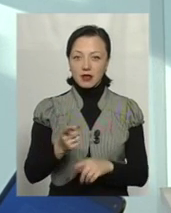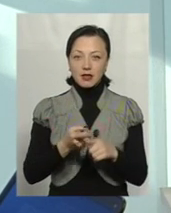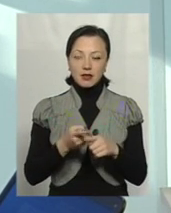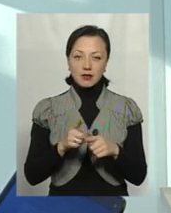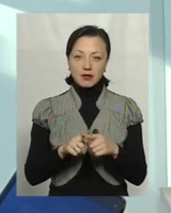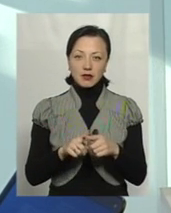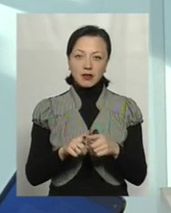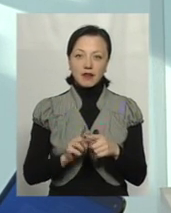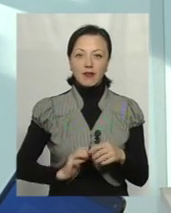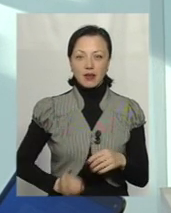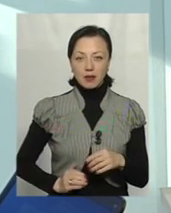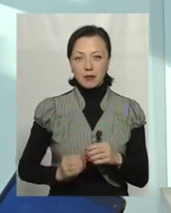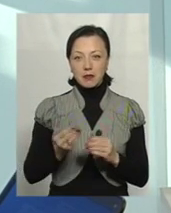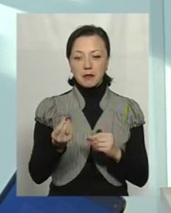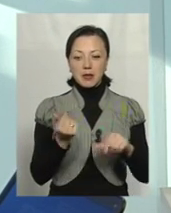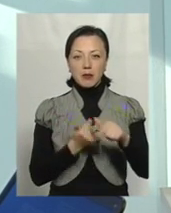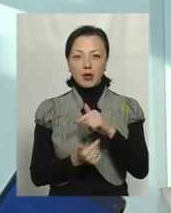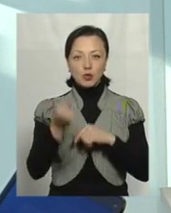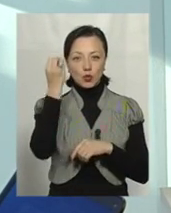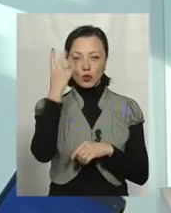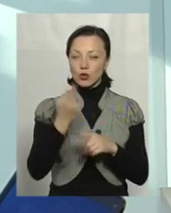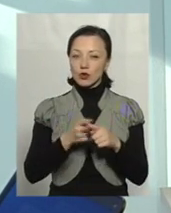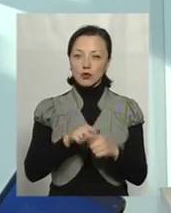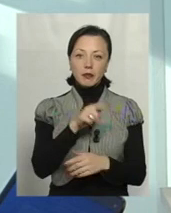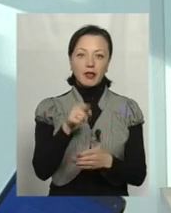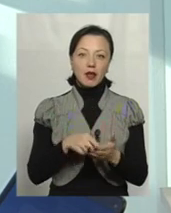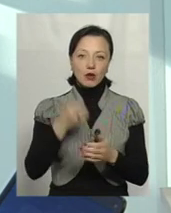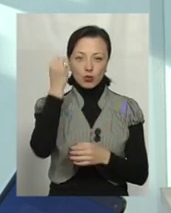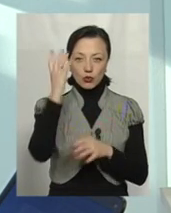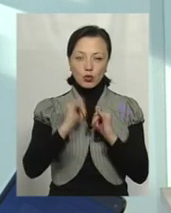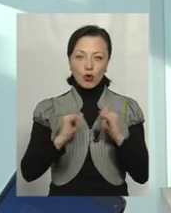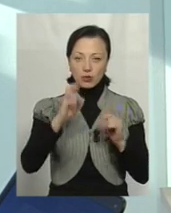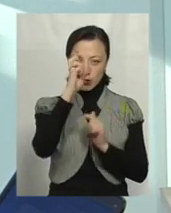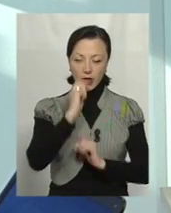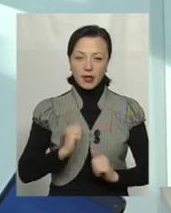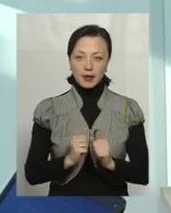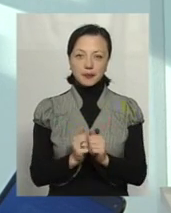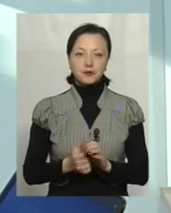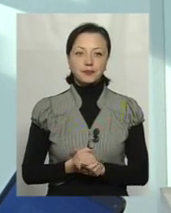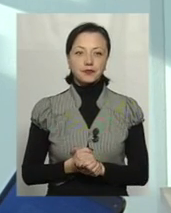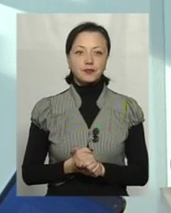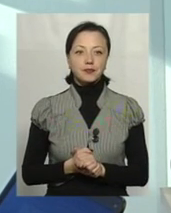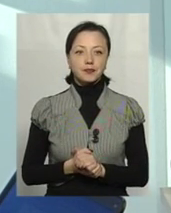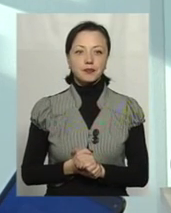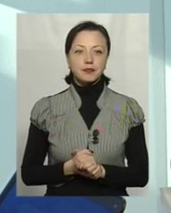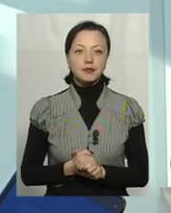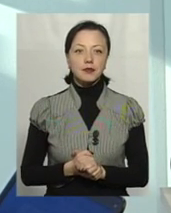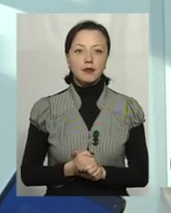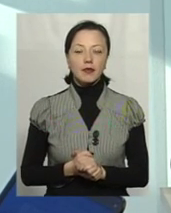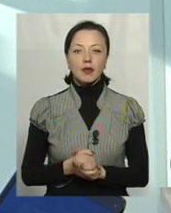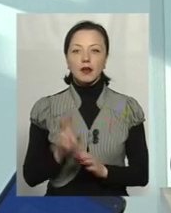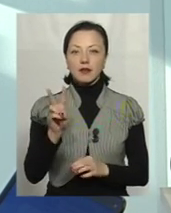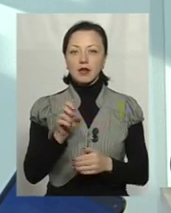випадку, корпоративної підприємницької культури. Тут питання культурного розвитку країни. Андрій Юрійович, два